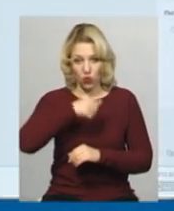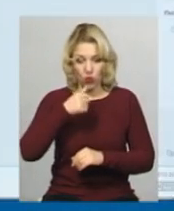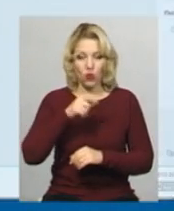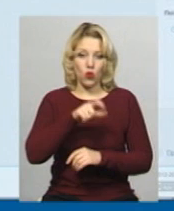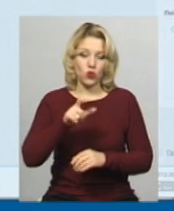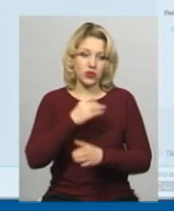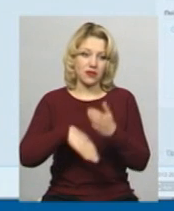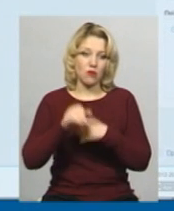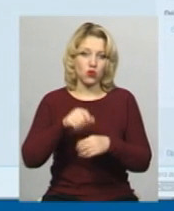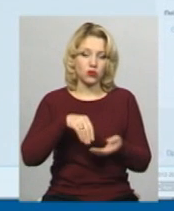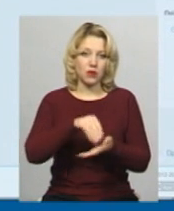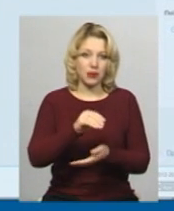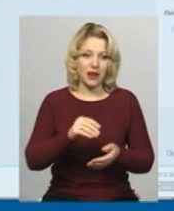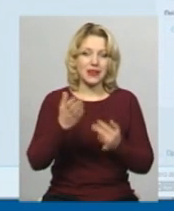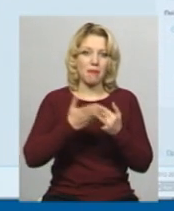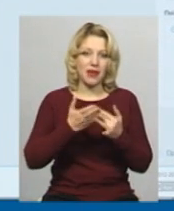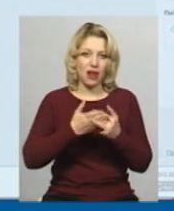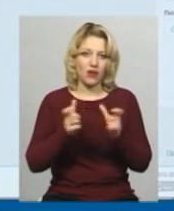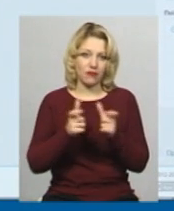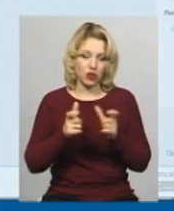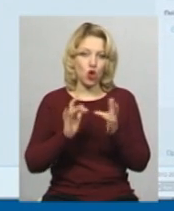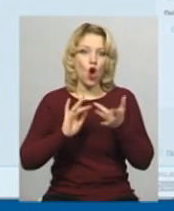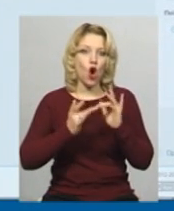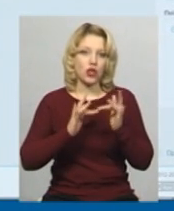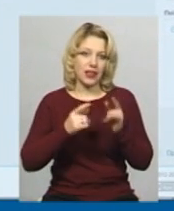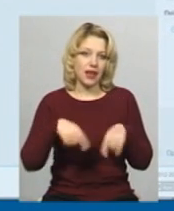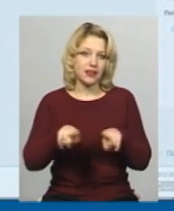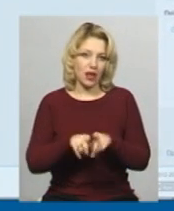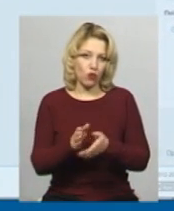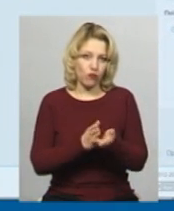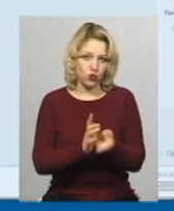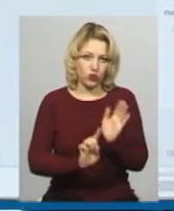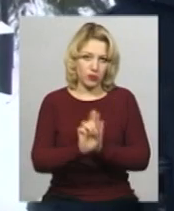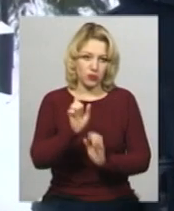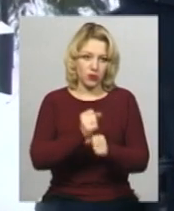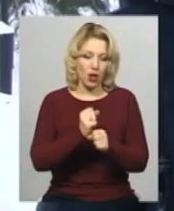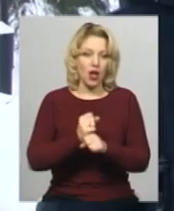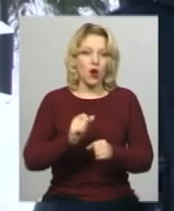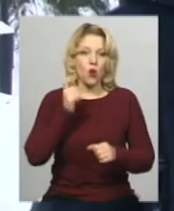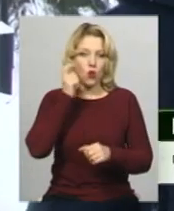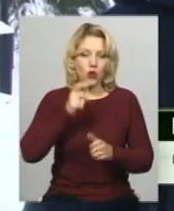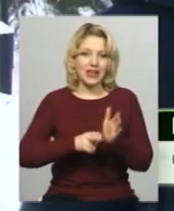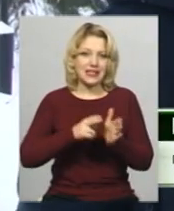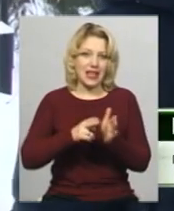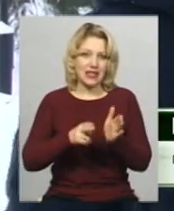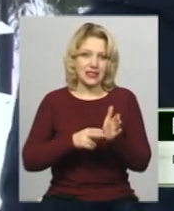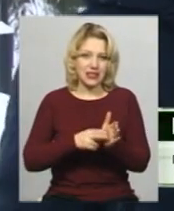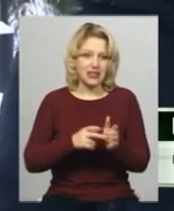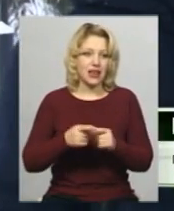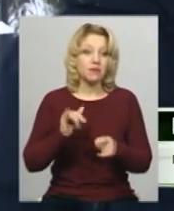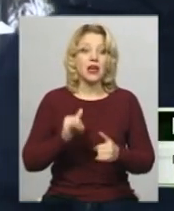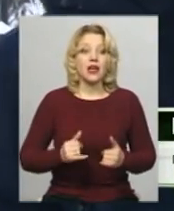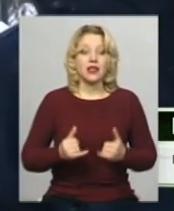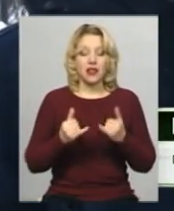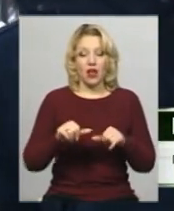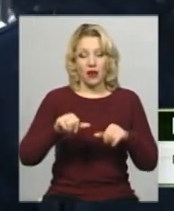інвалідністю можуть придбати пільговий квиток онлайн. Таку функцію запустила «Укрзалізниця». Для підверження права для оформлення